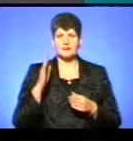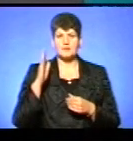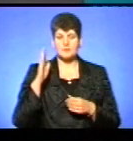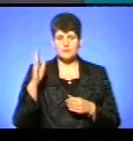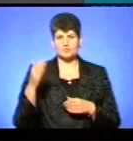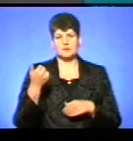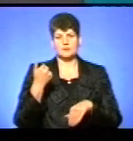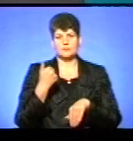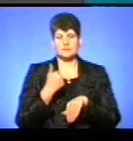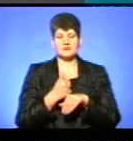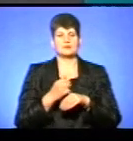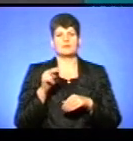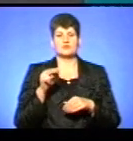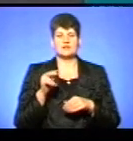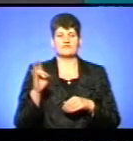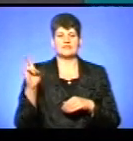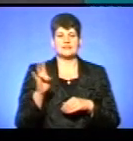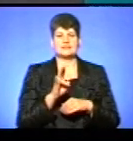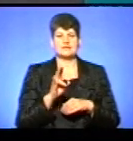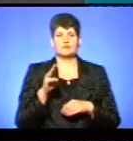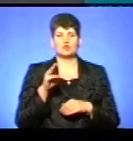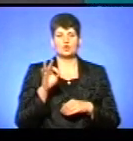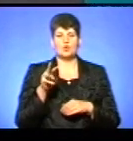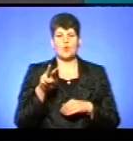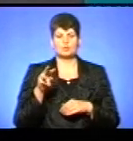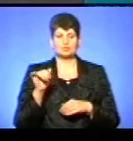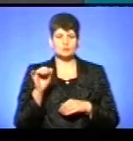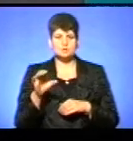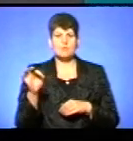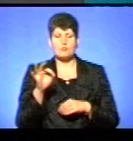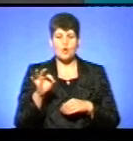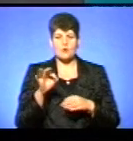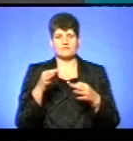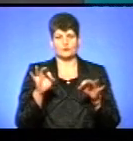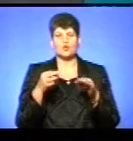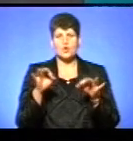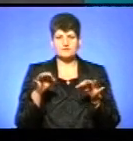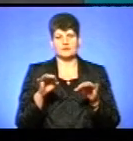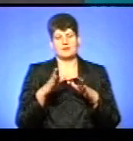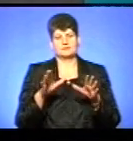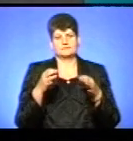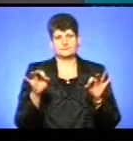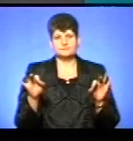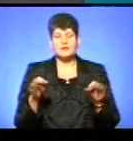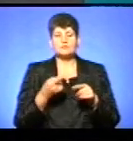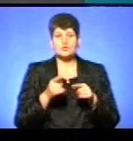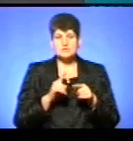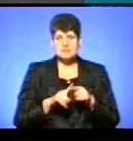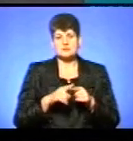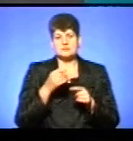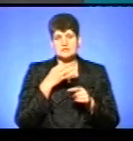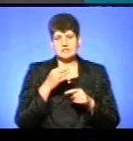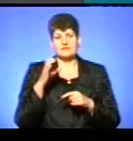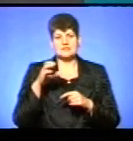помісній Українській православній церкві Томос про автокефалію. Про це повідомив представник Собору Вселенського патріархату у